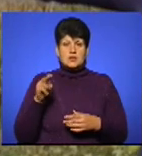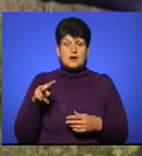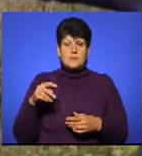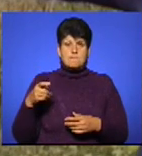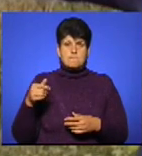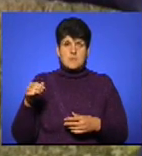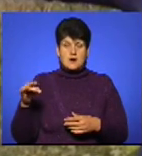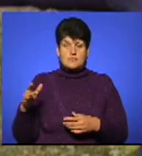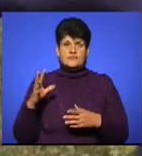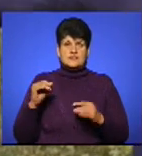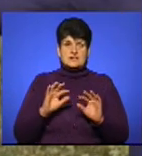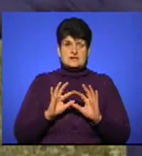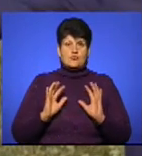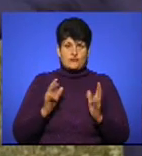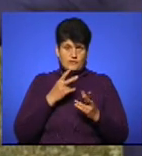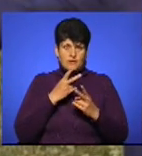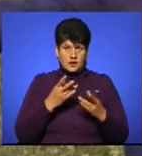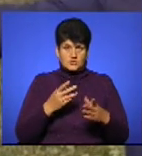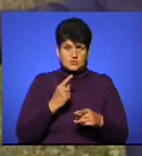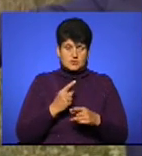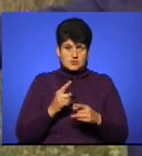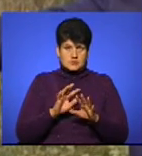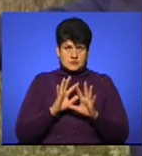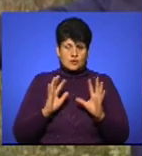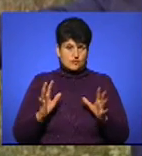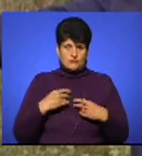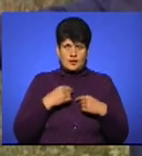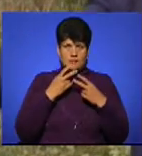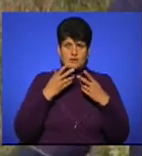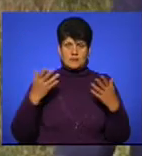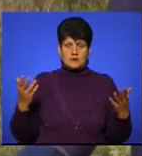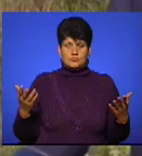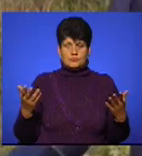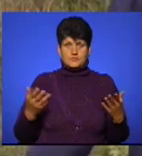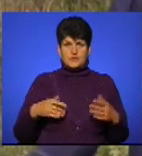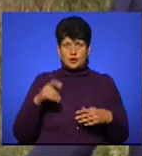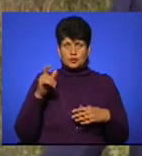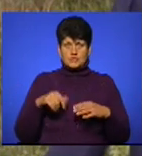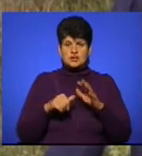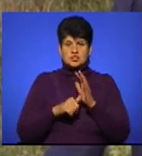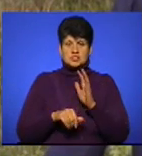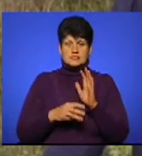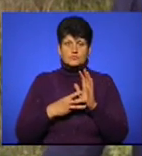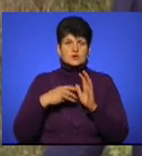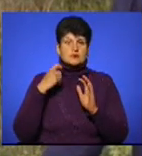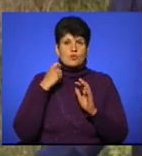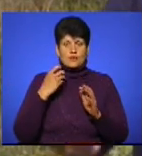все загрожено. Де, ви бачите тут загроження? Я тут ніби чого не бачу. Людина 68 років,